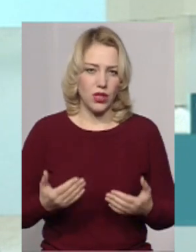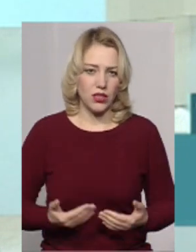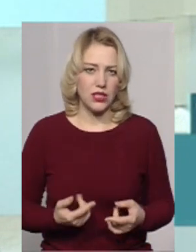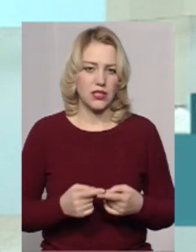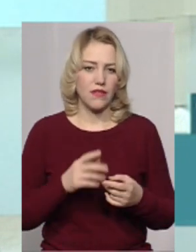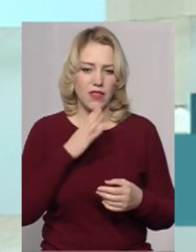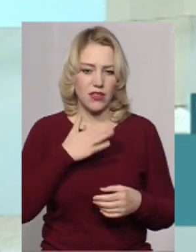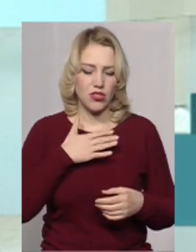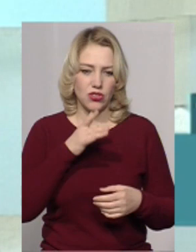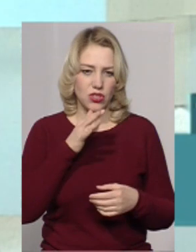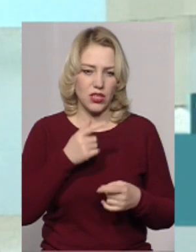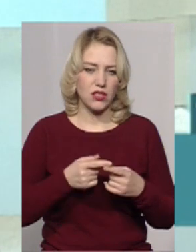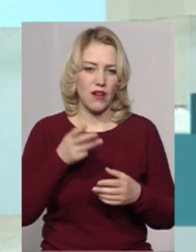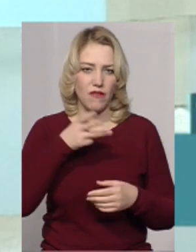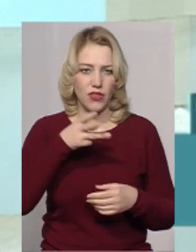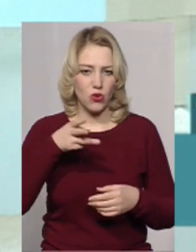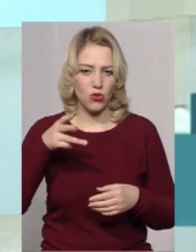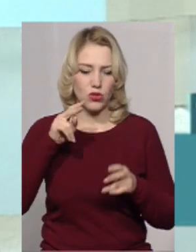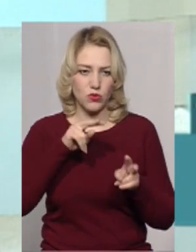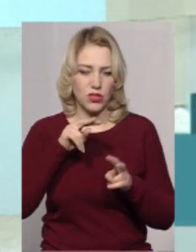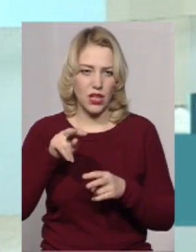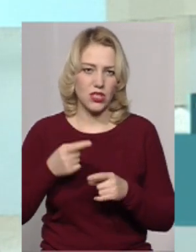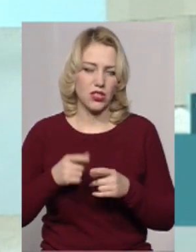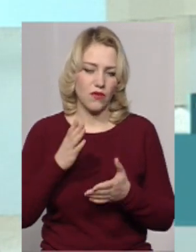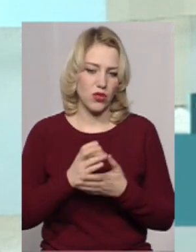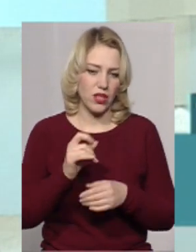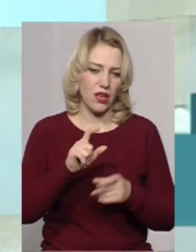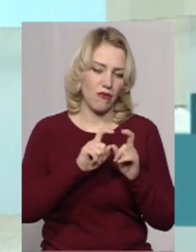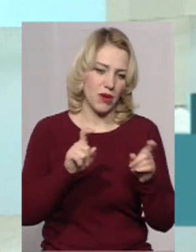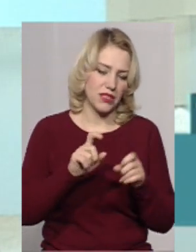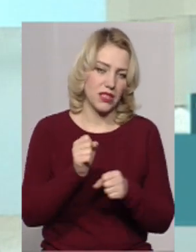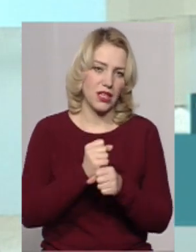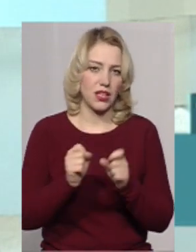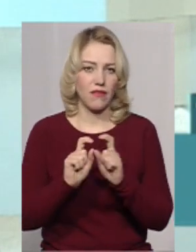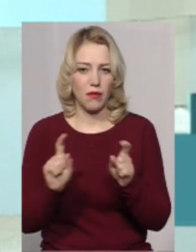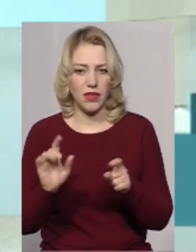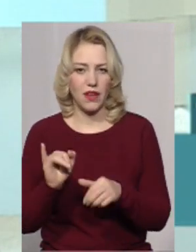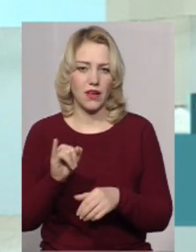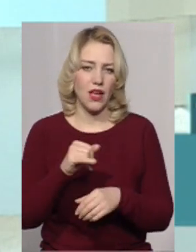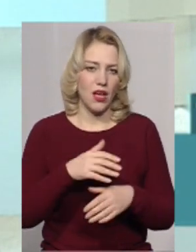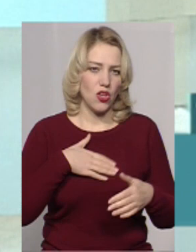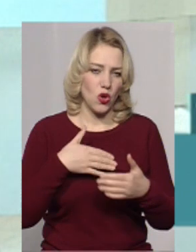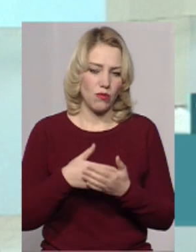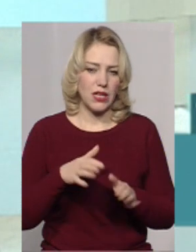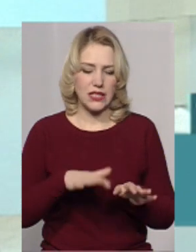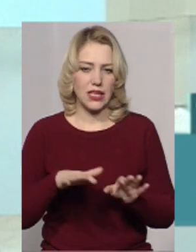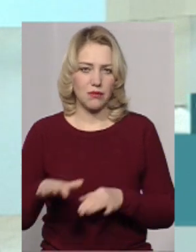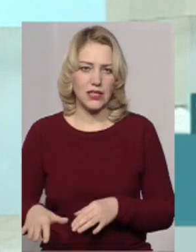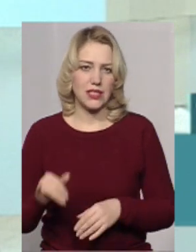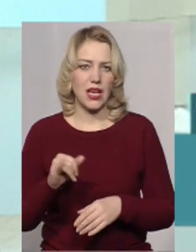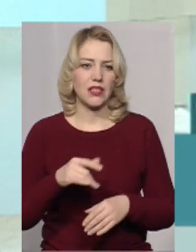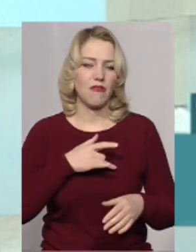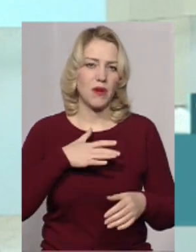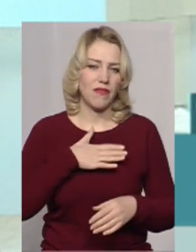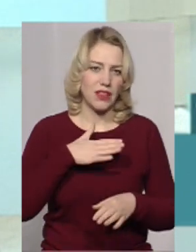відеоспостереження розміщене і в магазинах, і в аптеках, і в громадських місцях, і